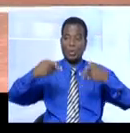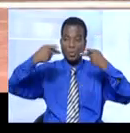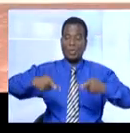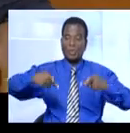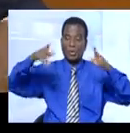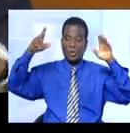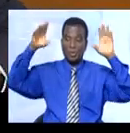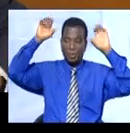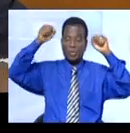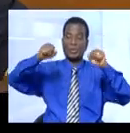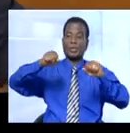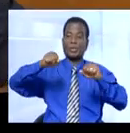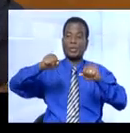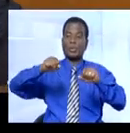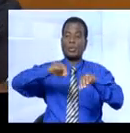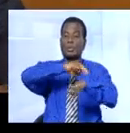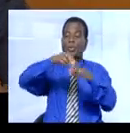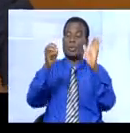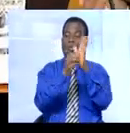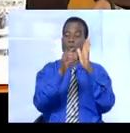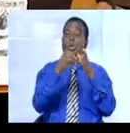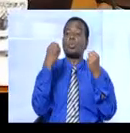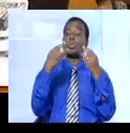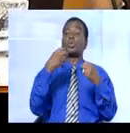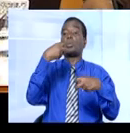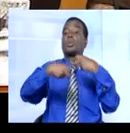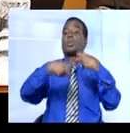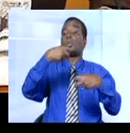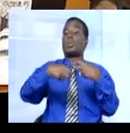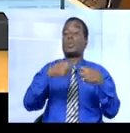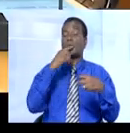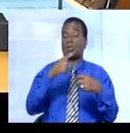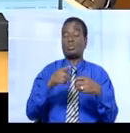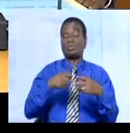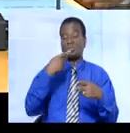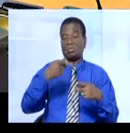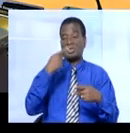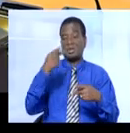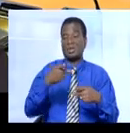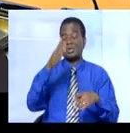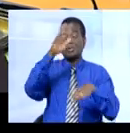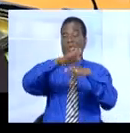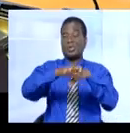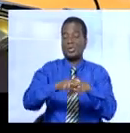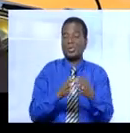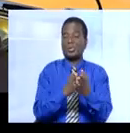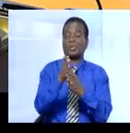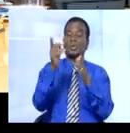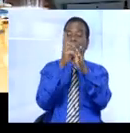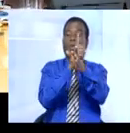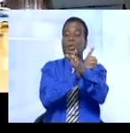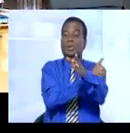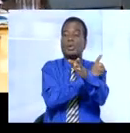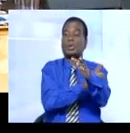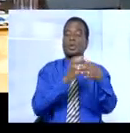République, Alassane Ouattara. Plusieurs questions sont abordées. Des questions relatives au processus de développement